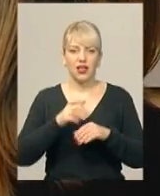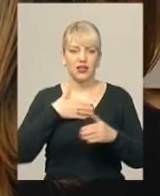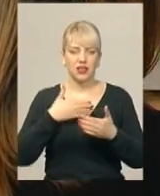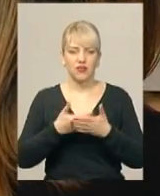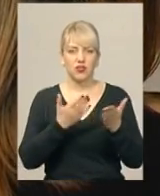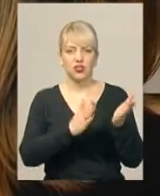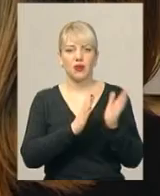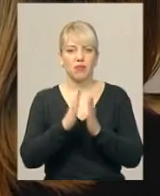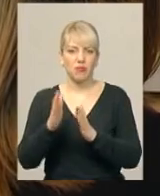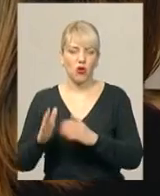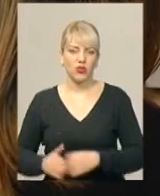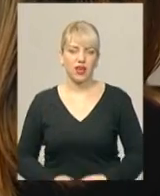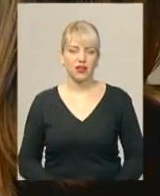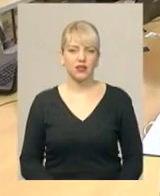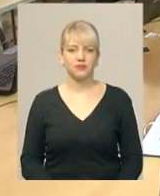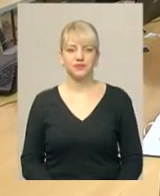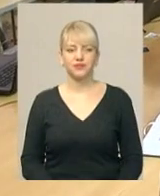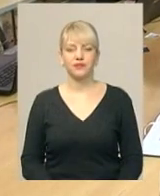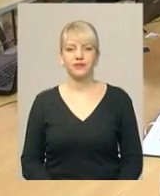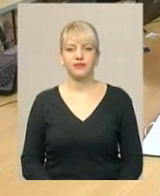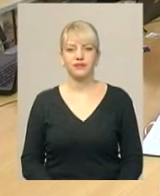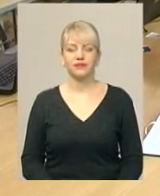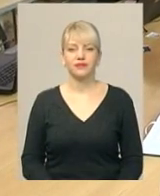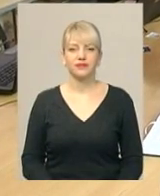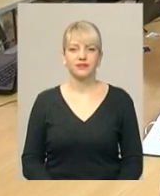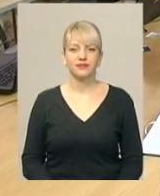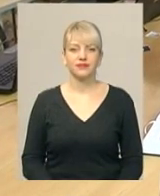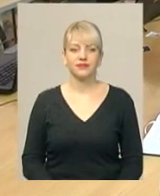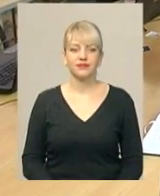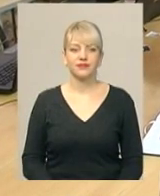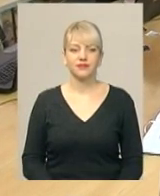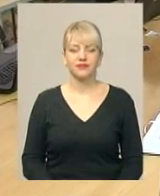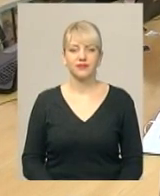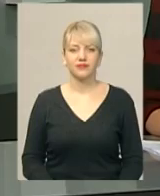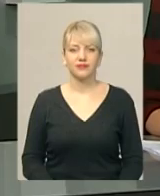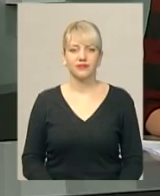бібліотека». Наталія Захарчук, Олександр Горішевський, новини Поділля Центр.